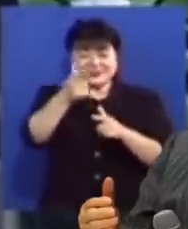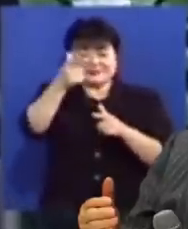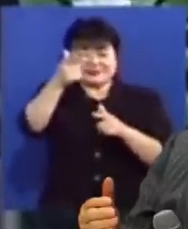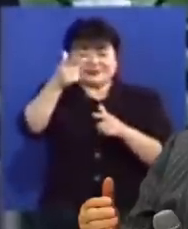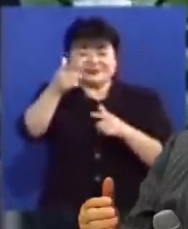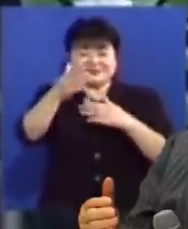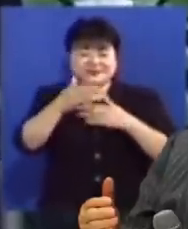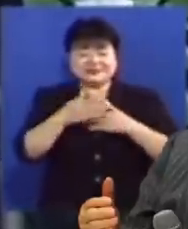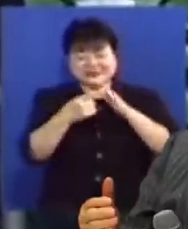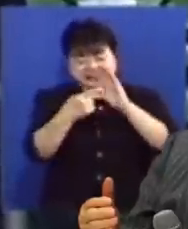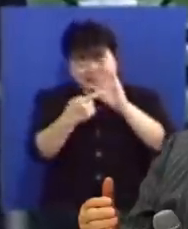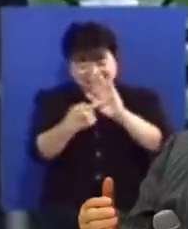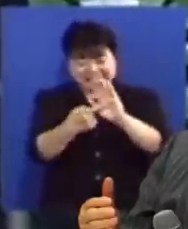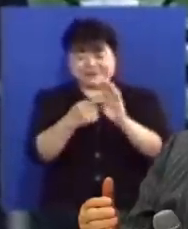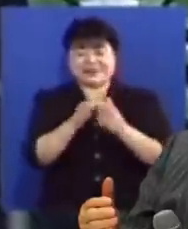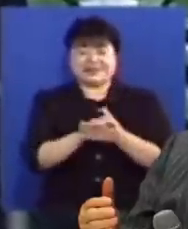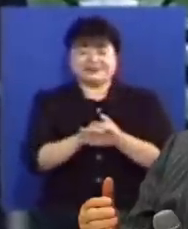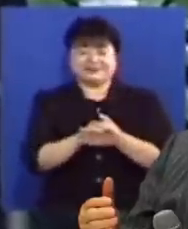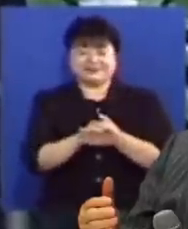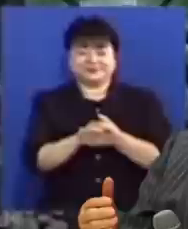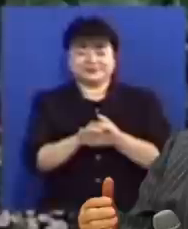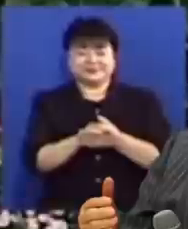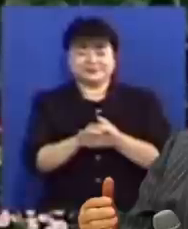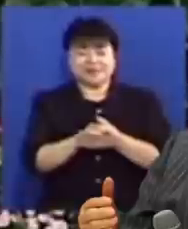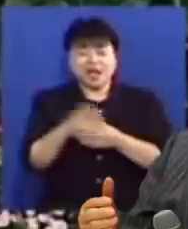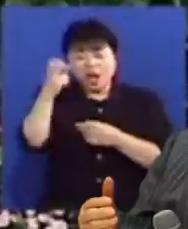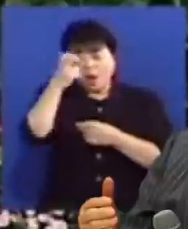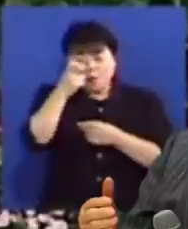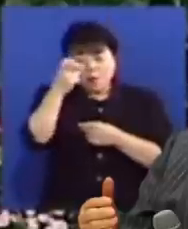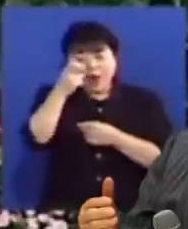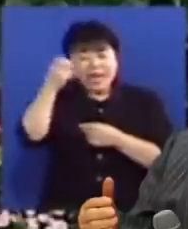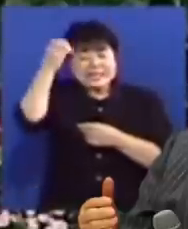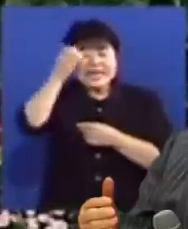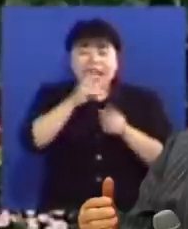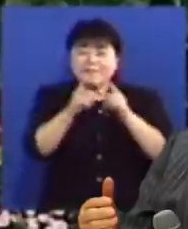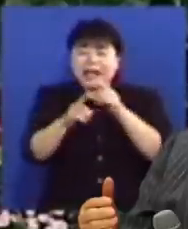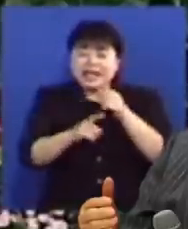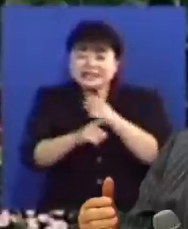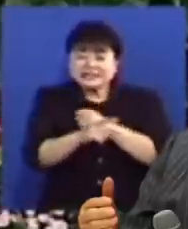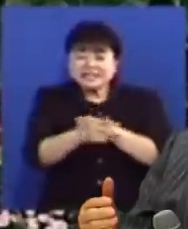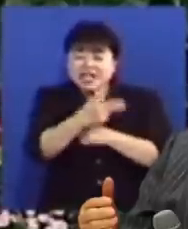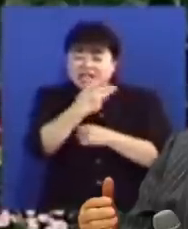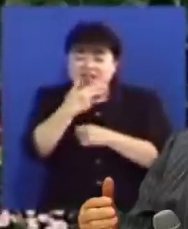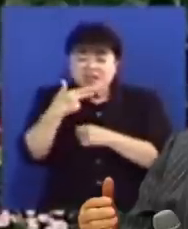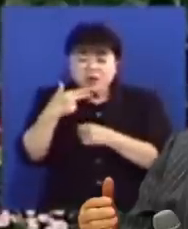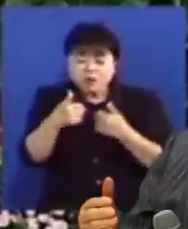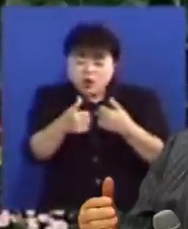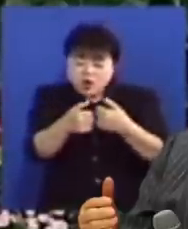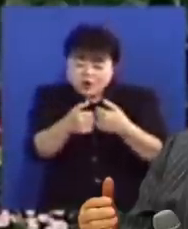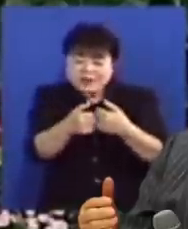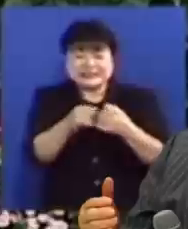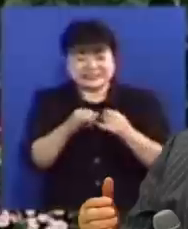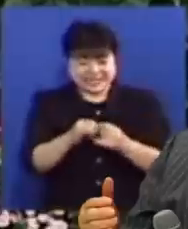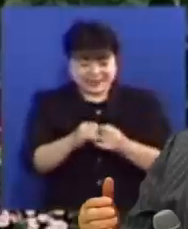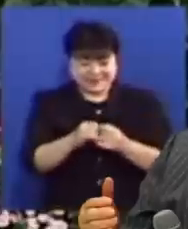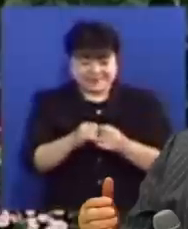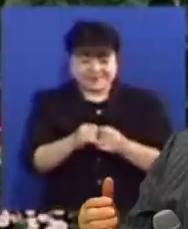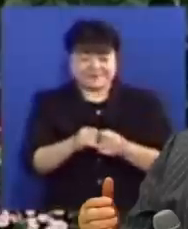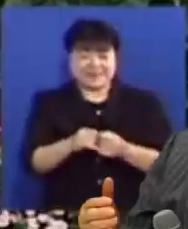나타나시는 것입니다 보혜사라는 말은 영어로는 카운셀라고 헤테로는